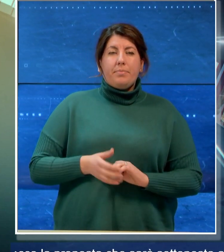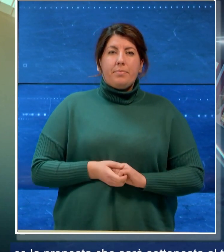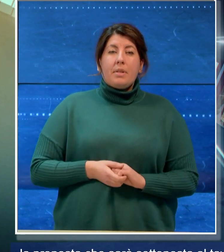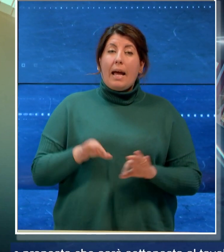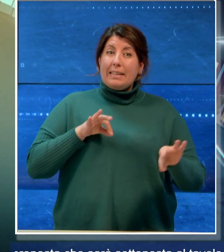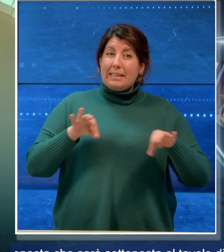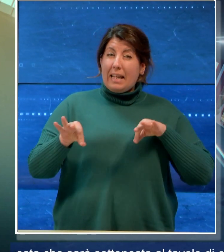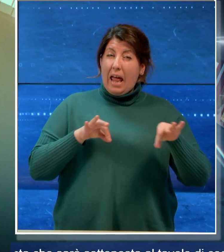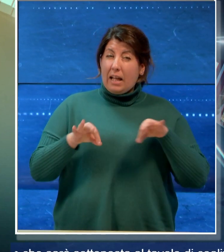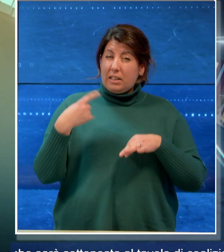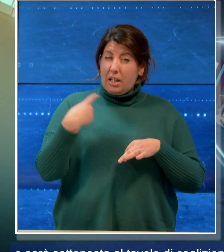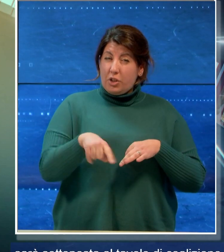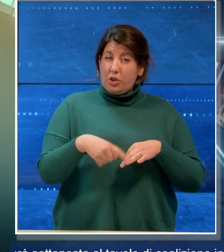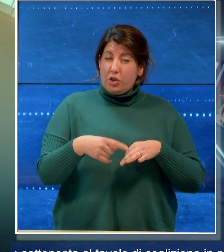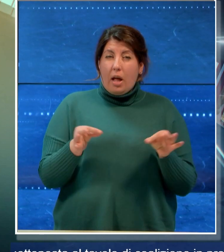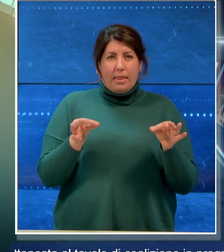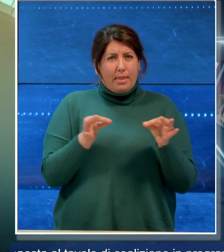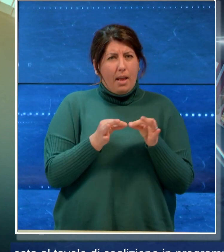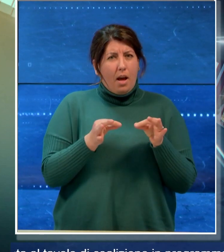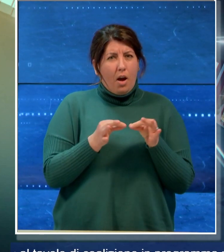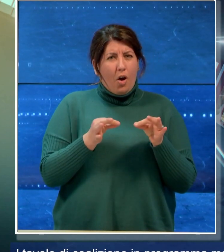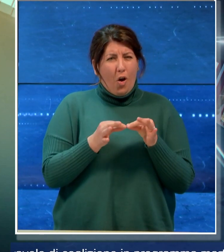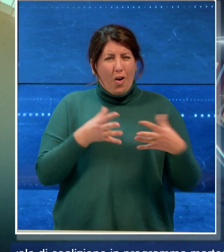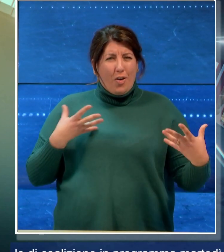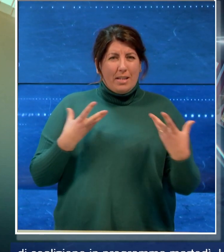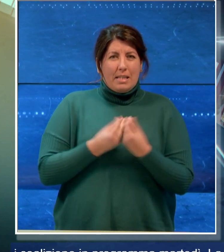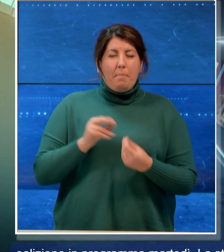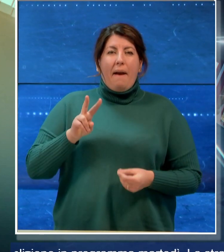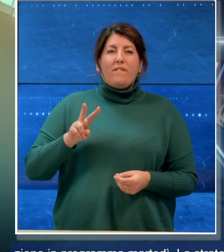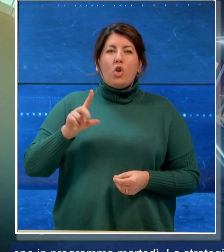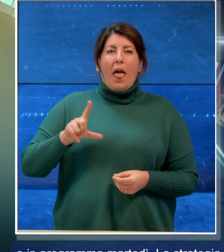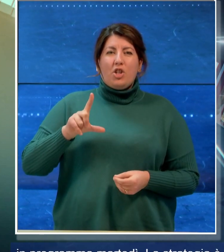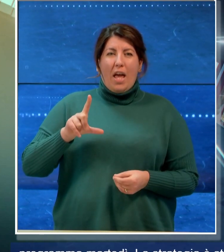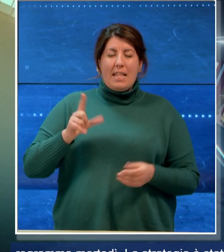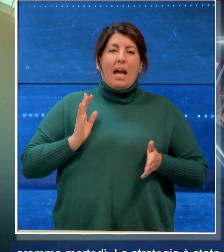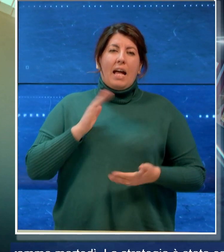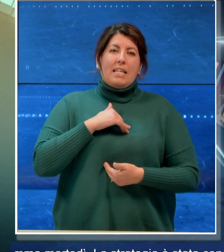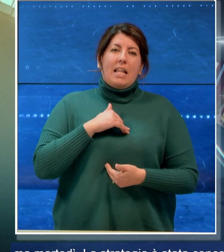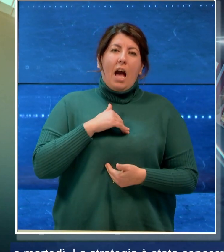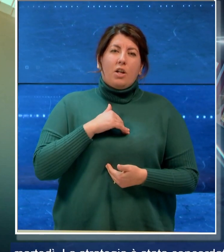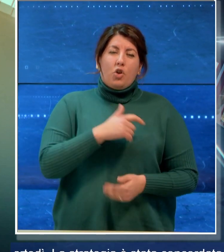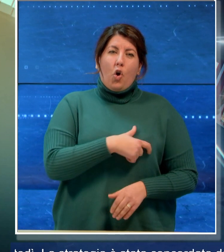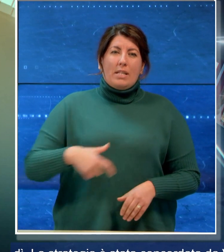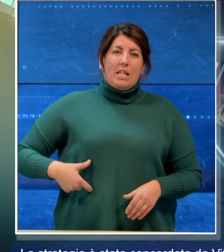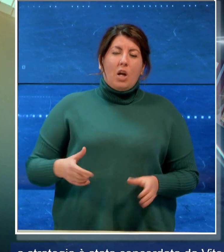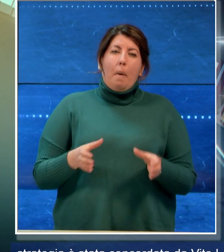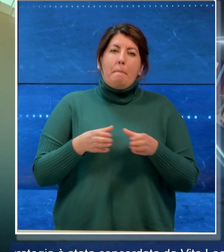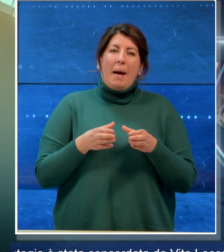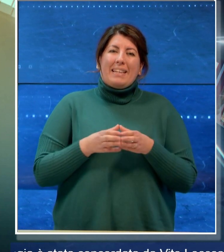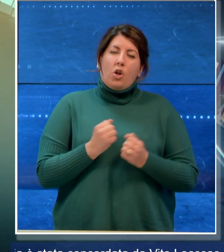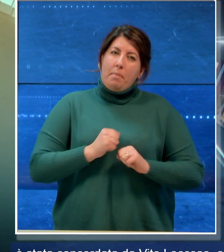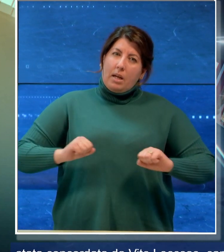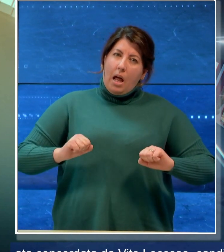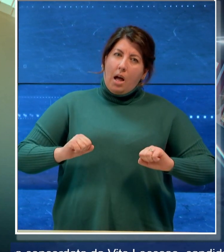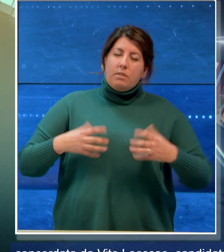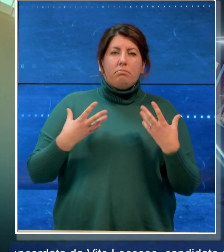è stata concordata con Vito Leccese candidato sindaco del Partito Democratico e